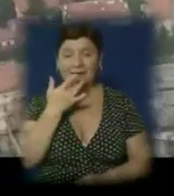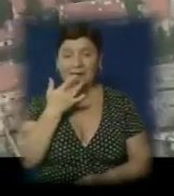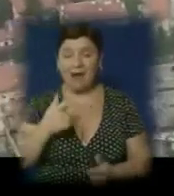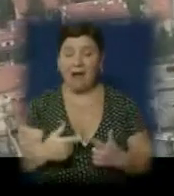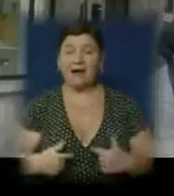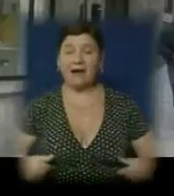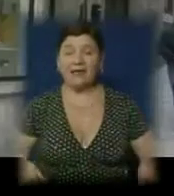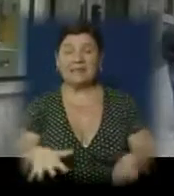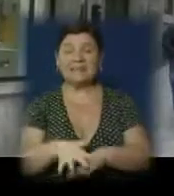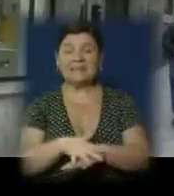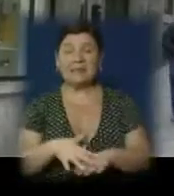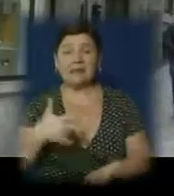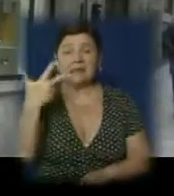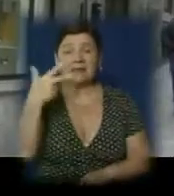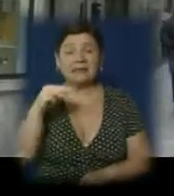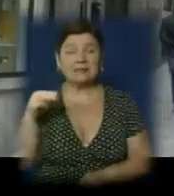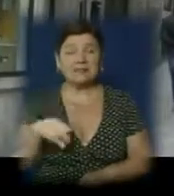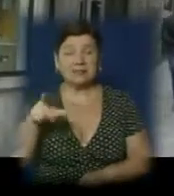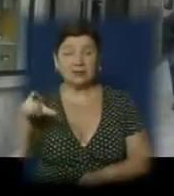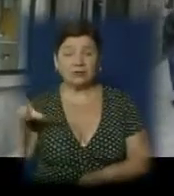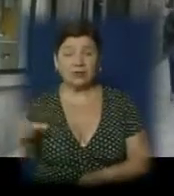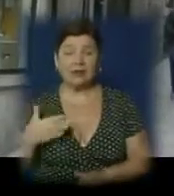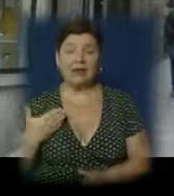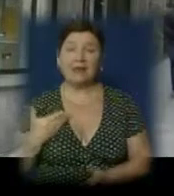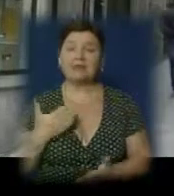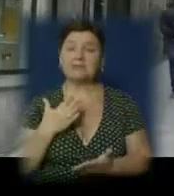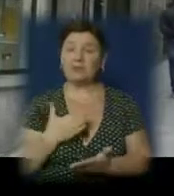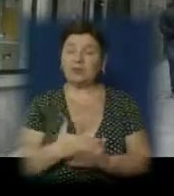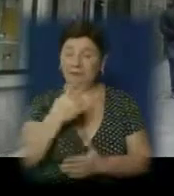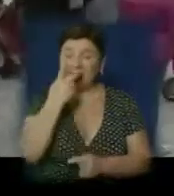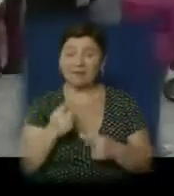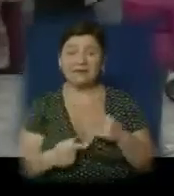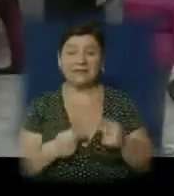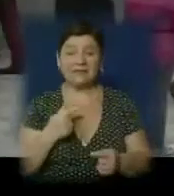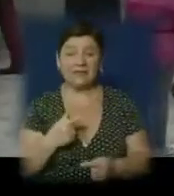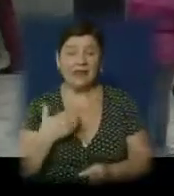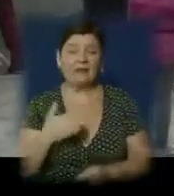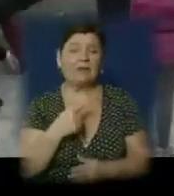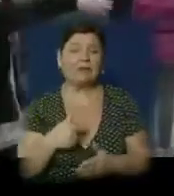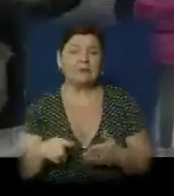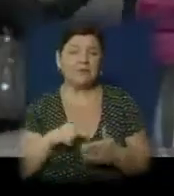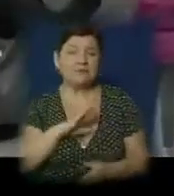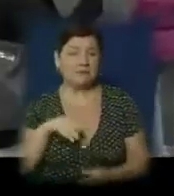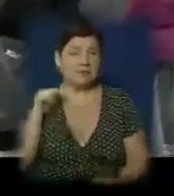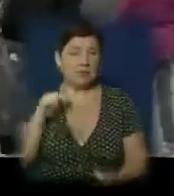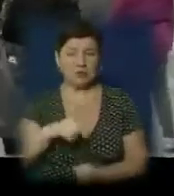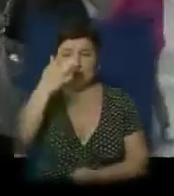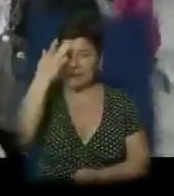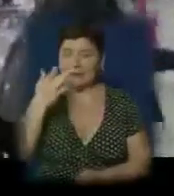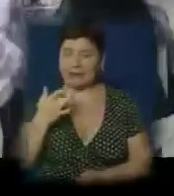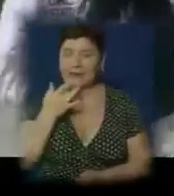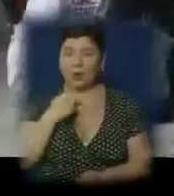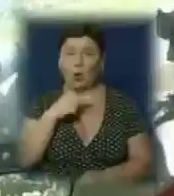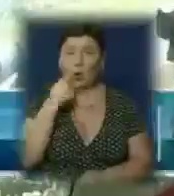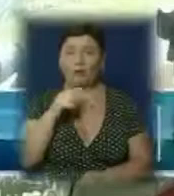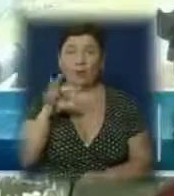із населенням всього в 30 тисяч людей має свої витримані традиції. Вона зовсім не схожа на Італію, запевняє